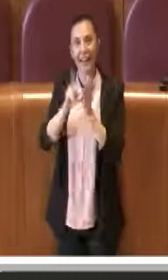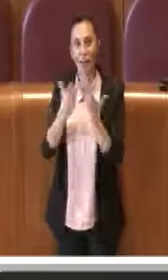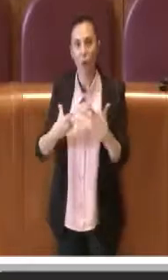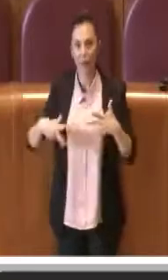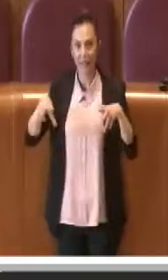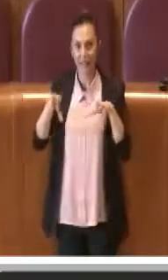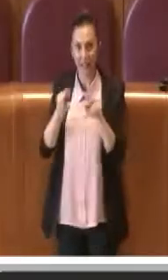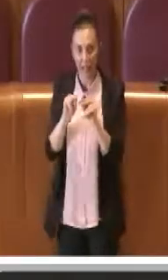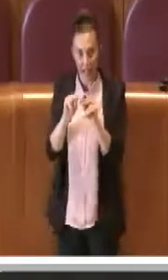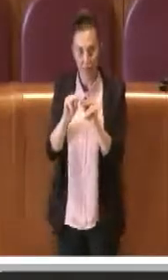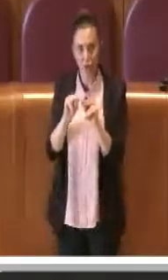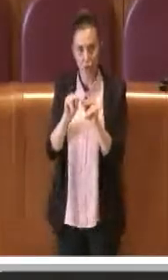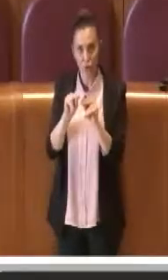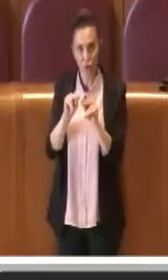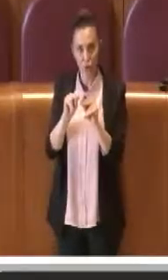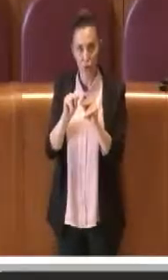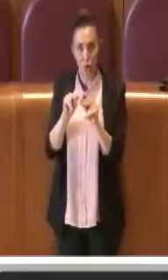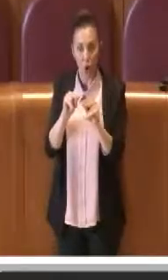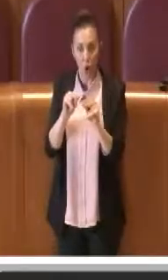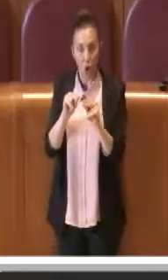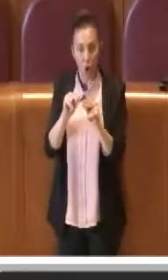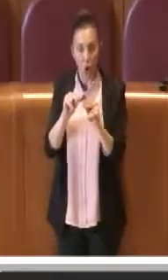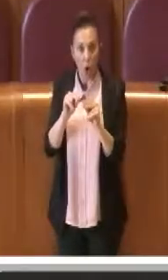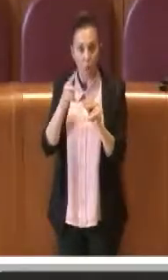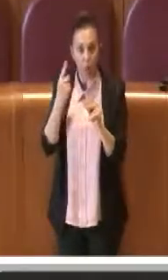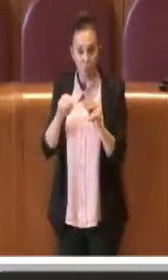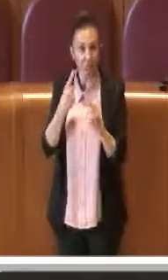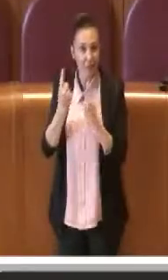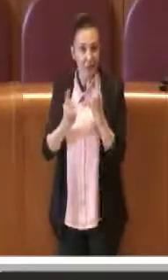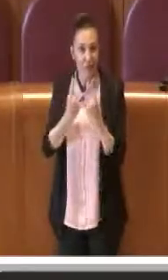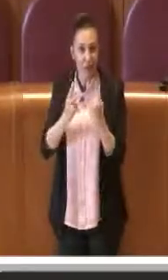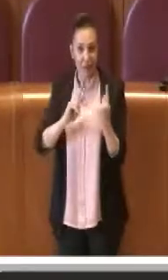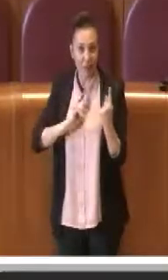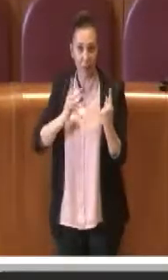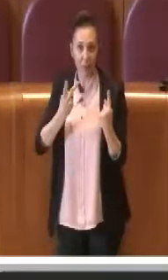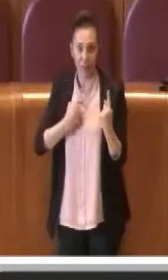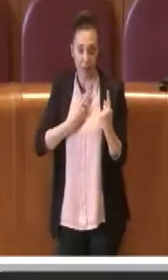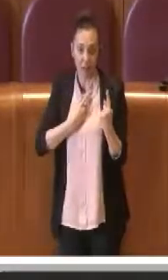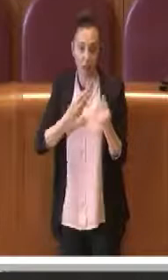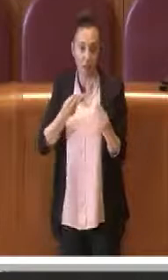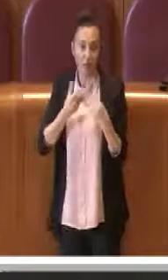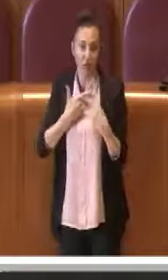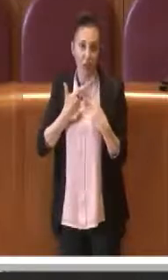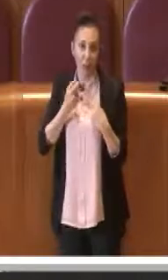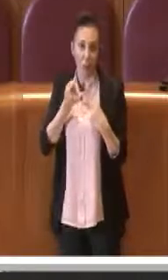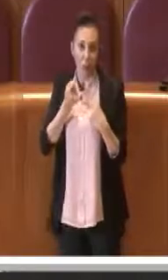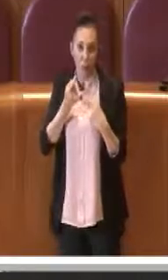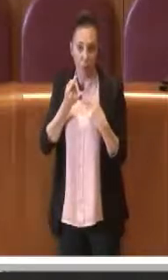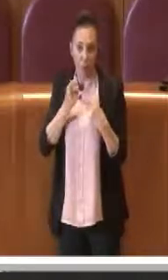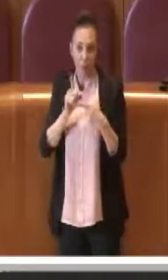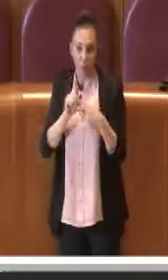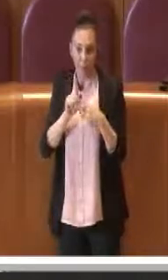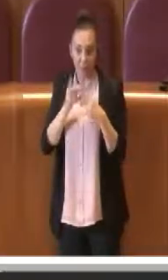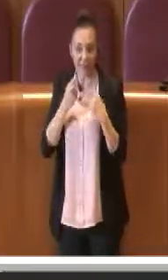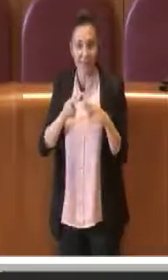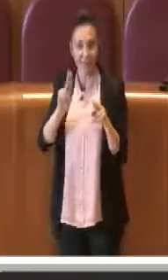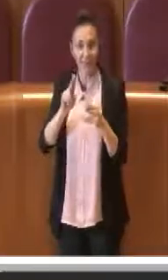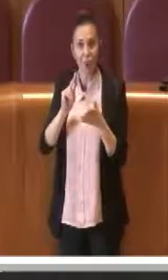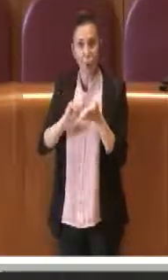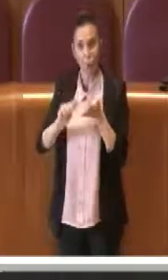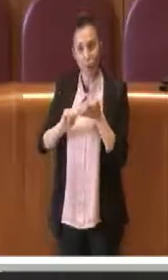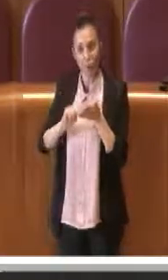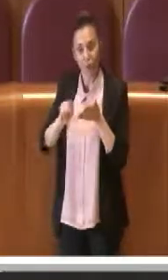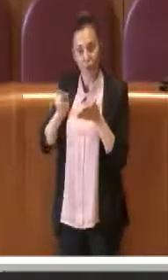insomma c'è stata un po' negata e questa interpretazione è stata confortata anche dagli uffici e una parte del